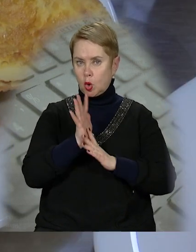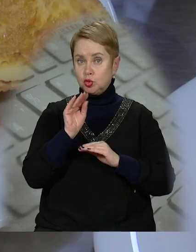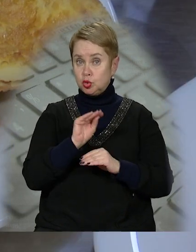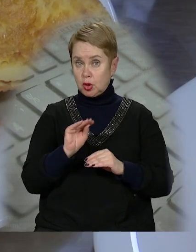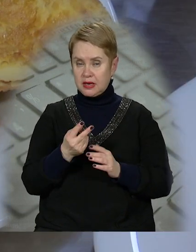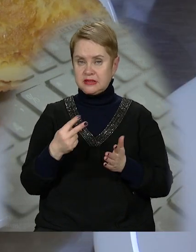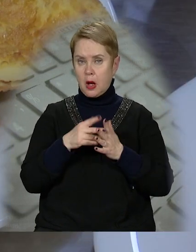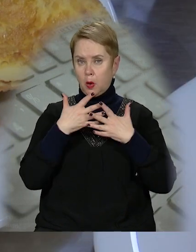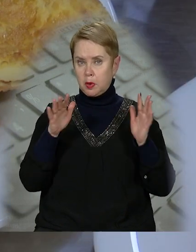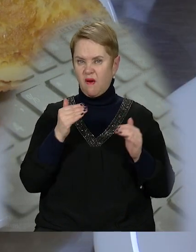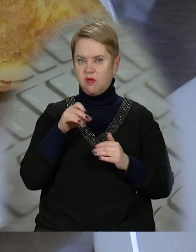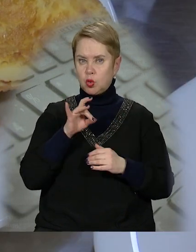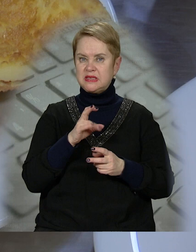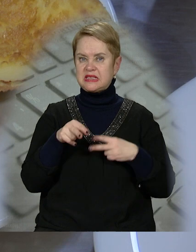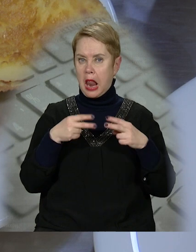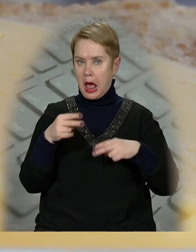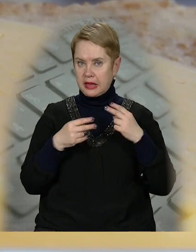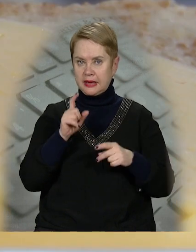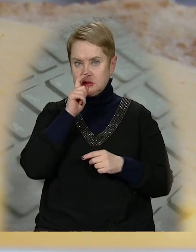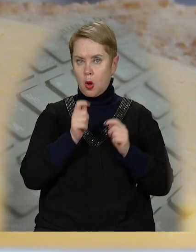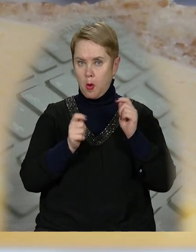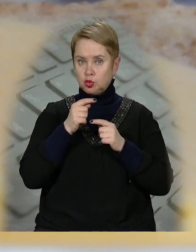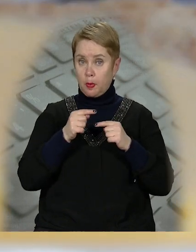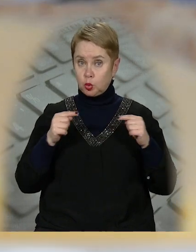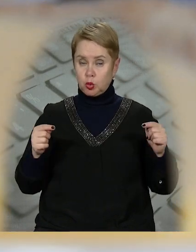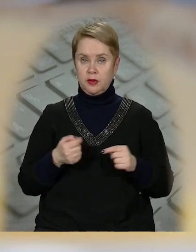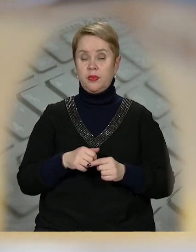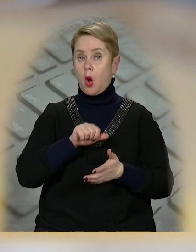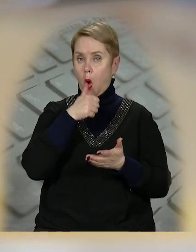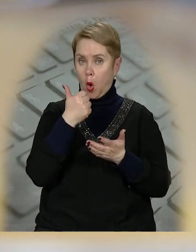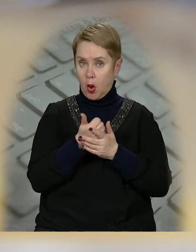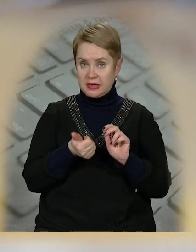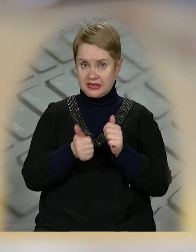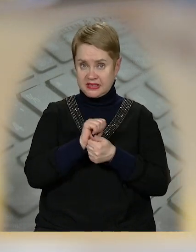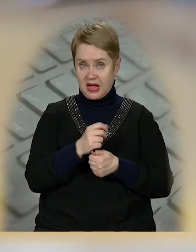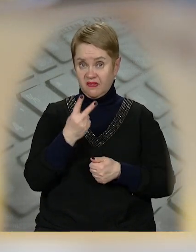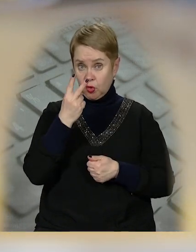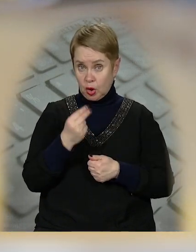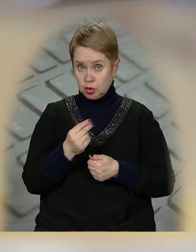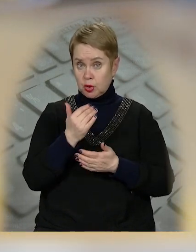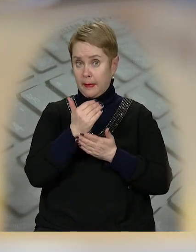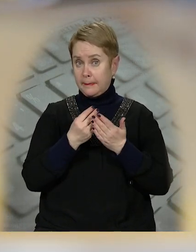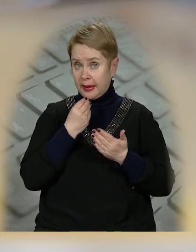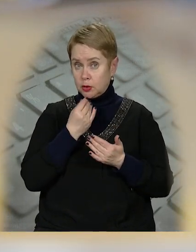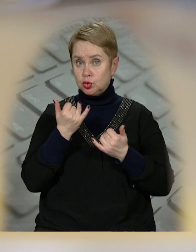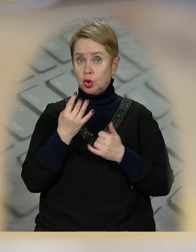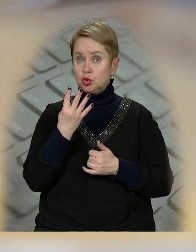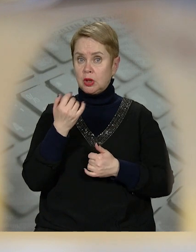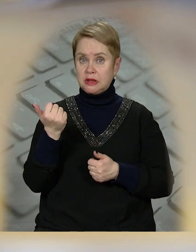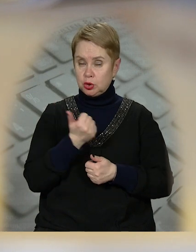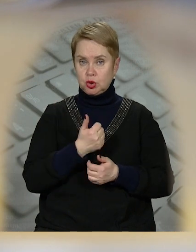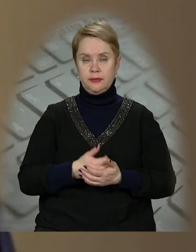рослинні жири. Стало більше фруктів, салатів, кисломолочних продуктів. І головне – замість двотижневого меню тепер